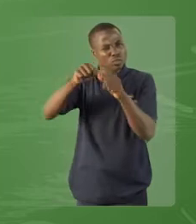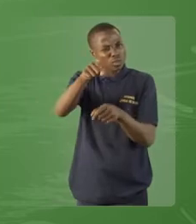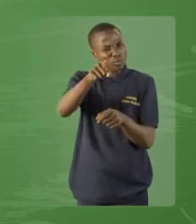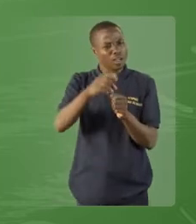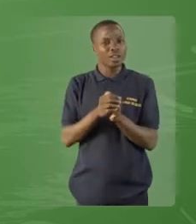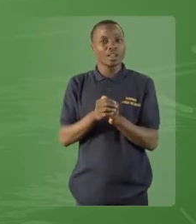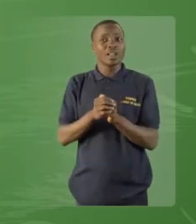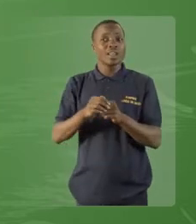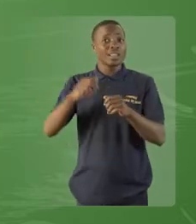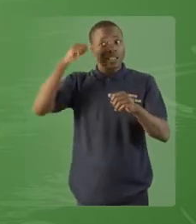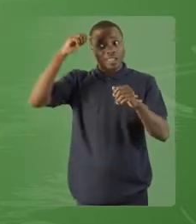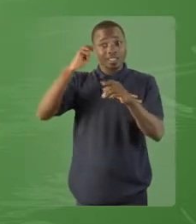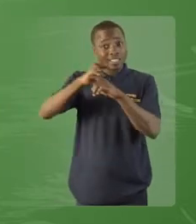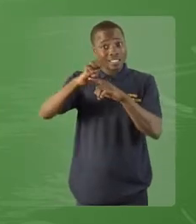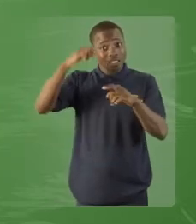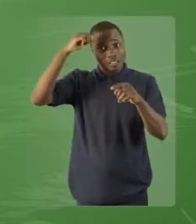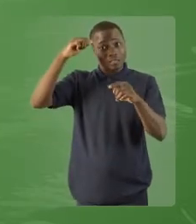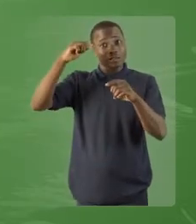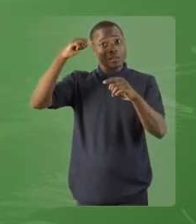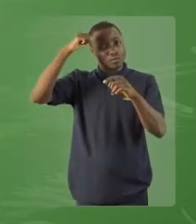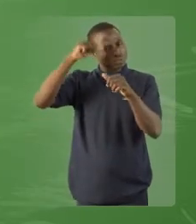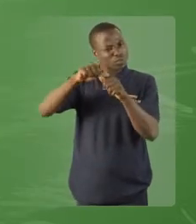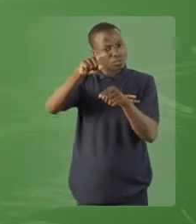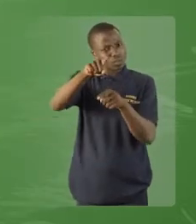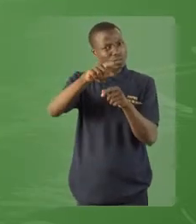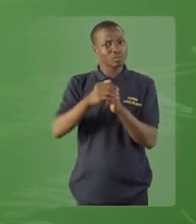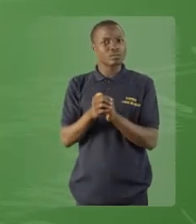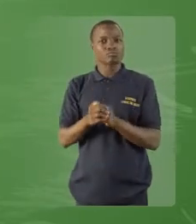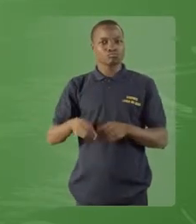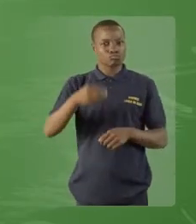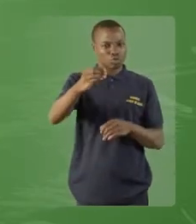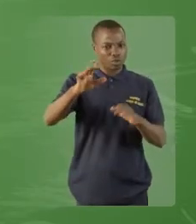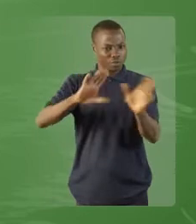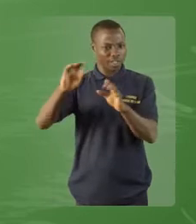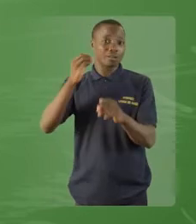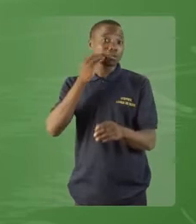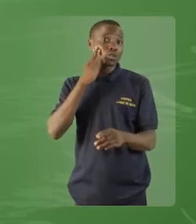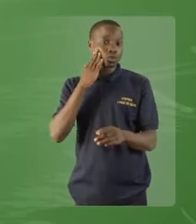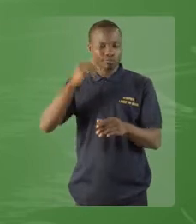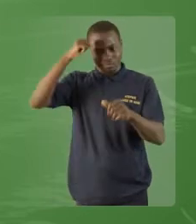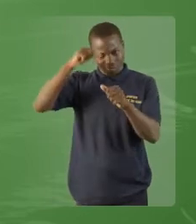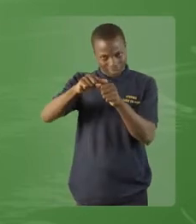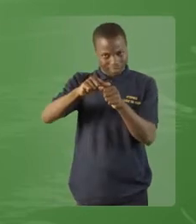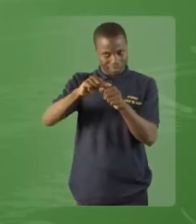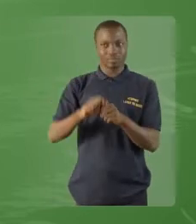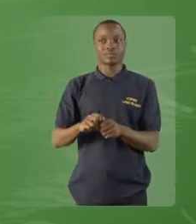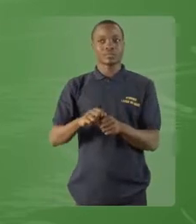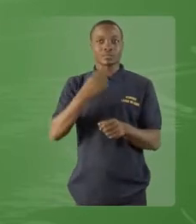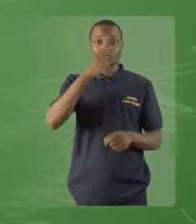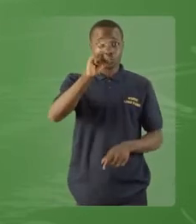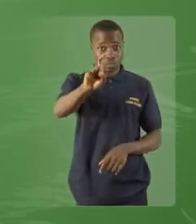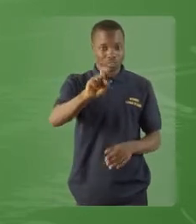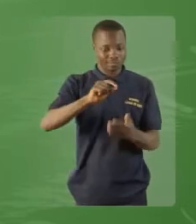Mais bien avant d'entamer cette deuxième partie, nous allons corriger l'exercice de maison qui vous a été